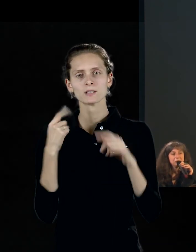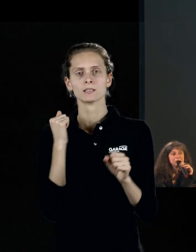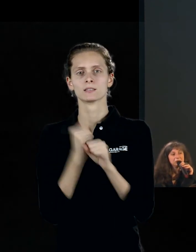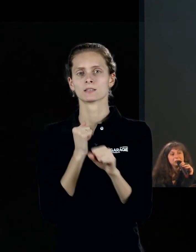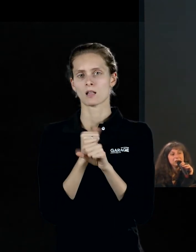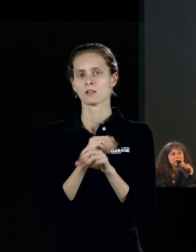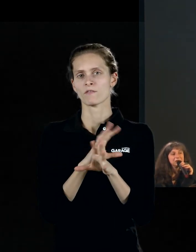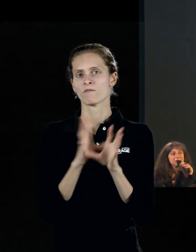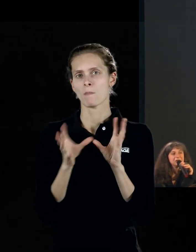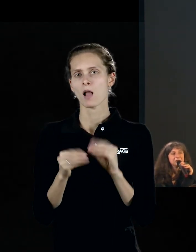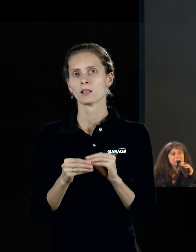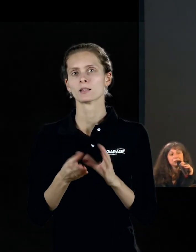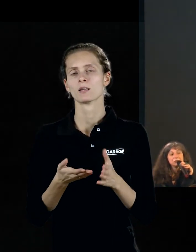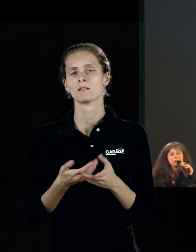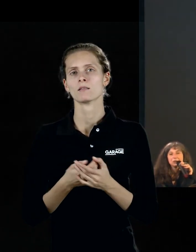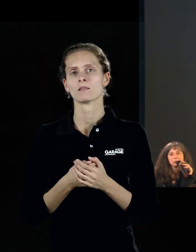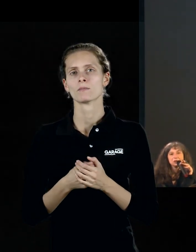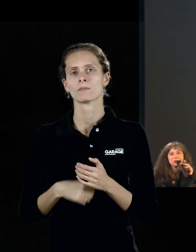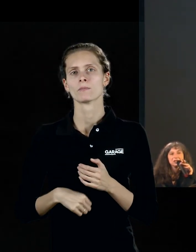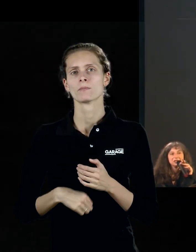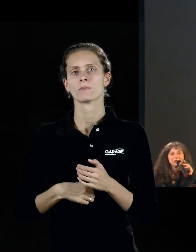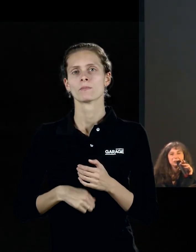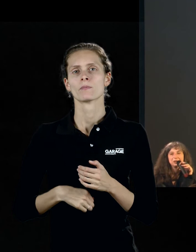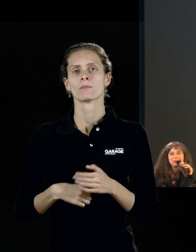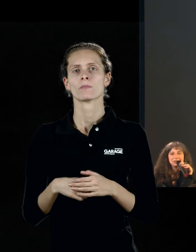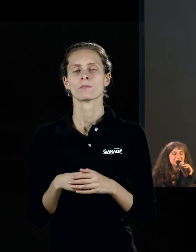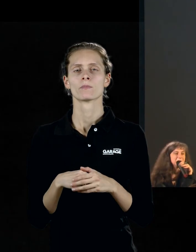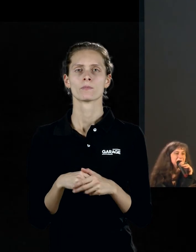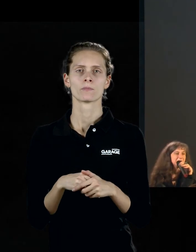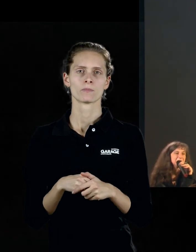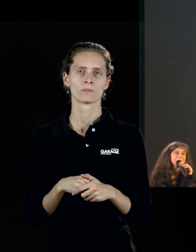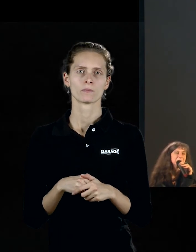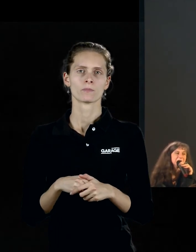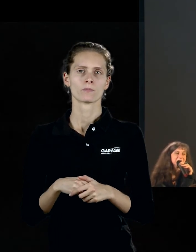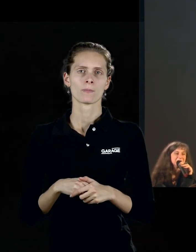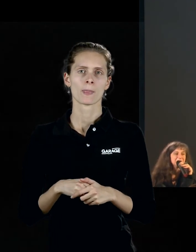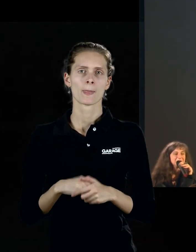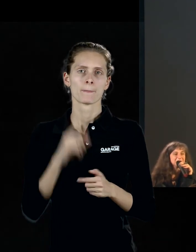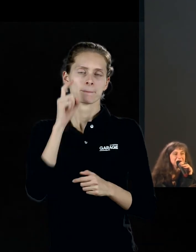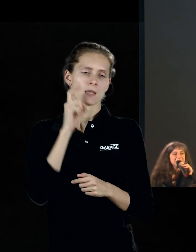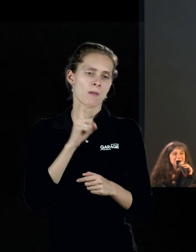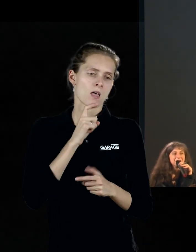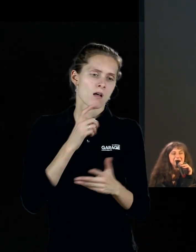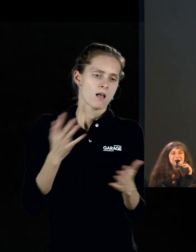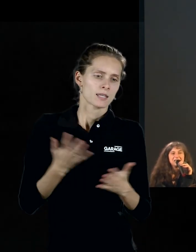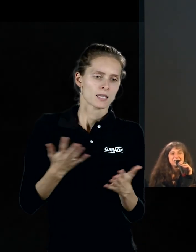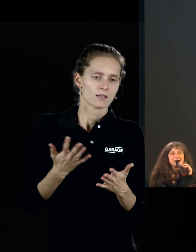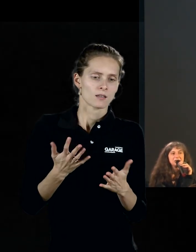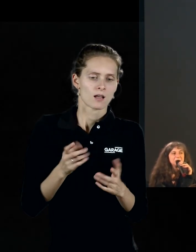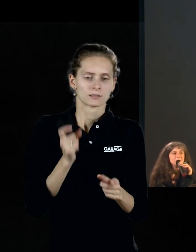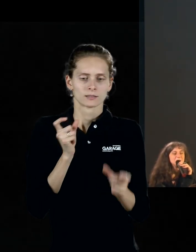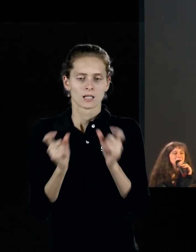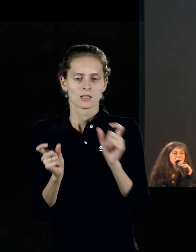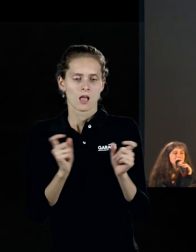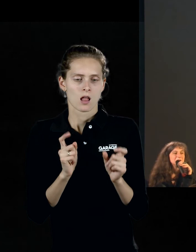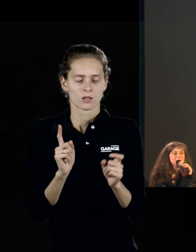из почти найденной объекта, из непонятных каких-то деталей